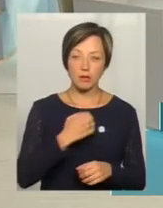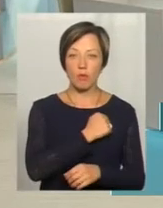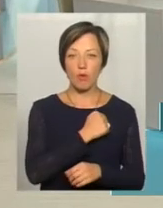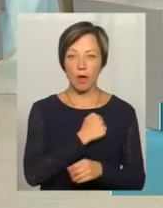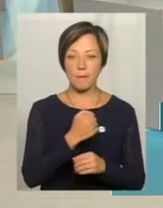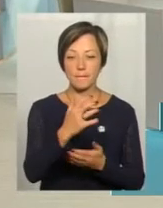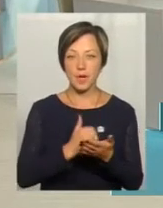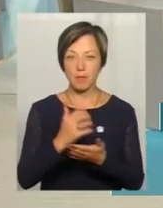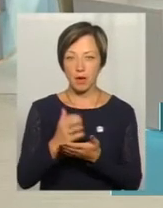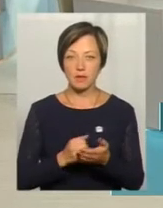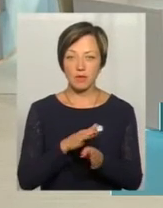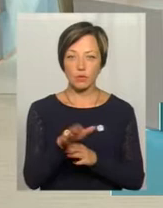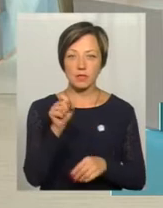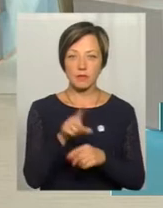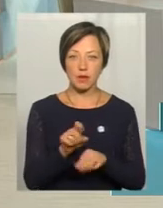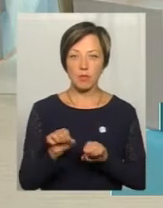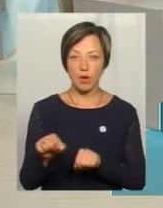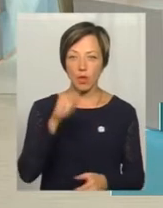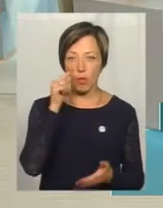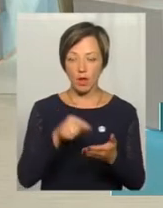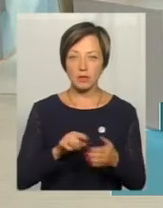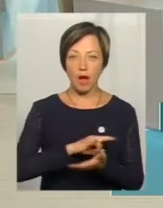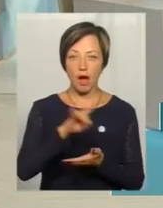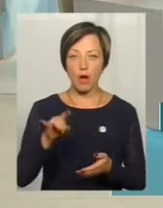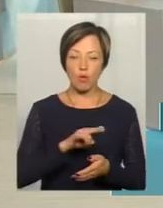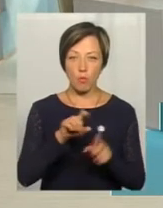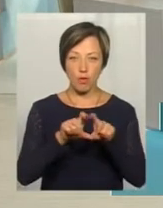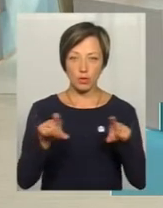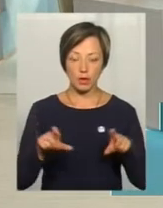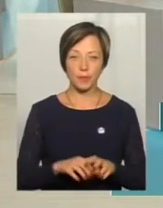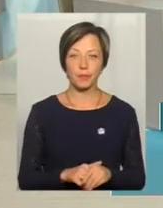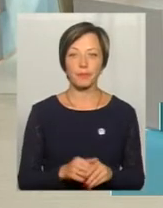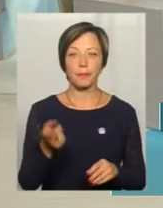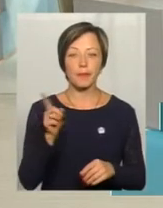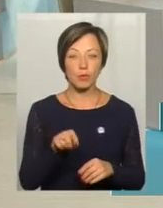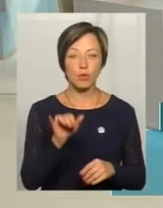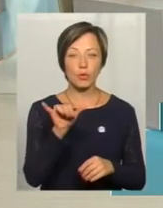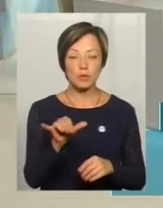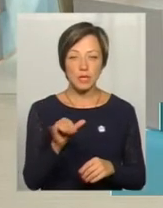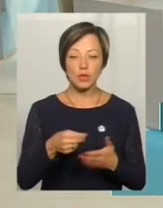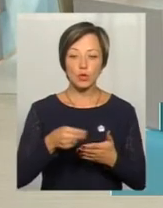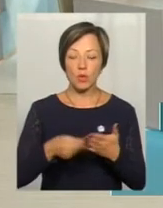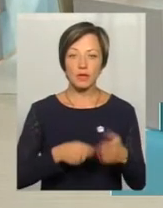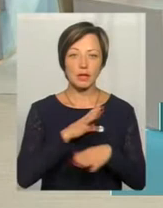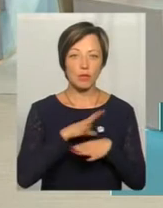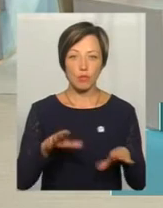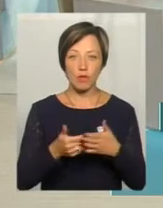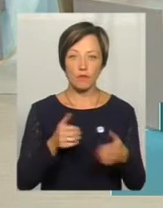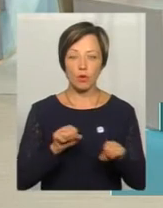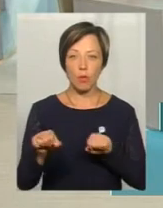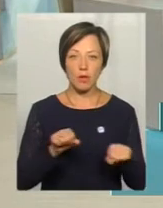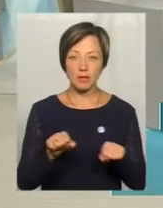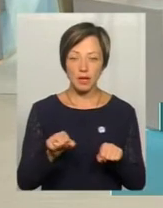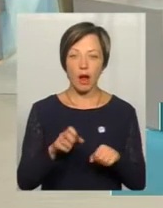і виконувати бойові завдання по захисту Луганського аеропорта. Тому в якби, і довідки не були від комедира добровольчих